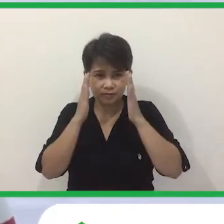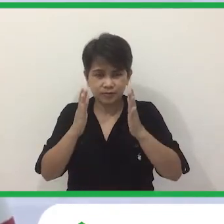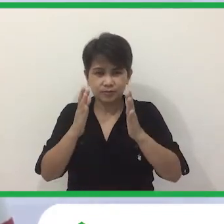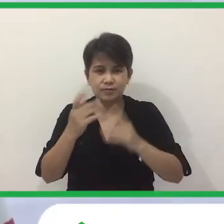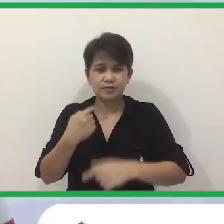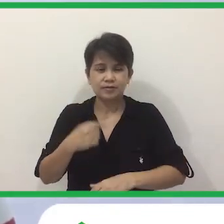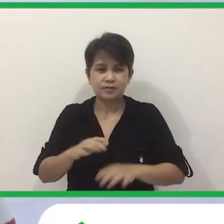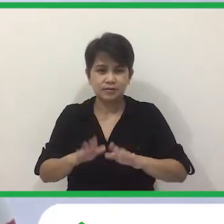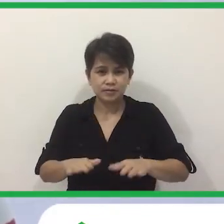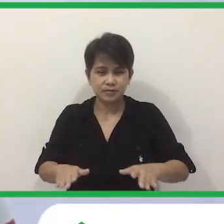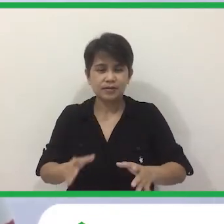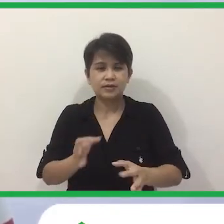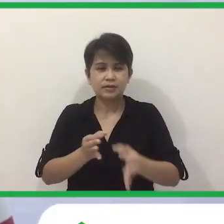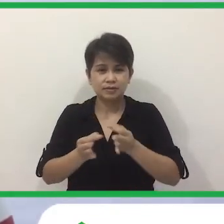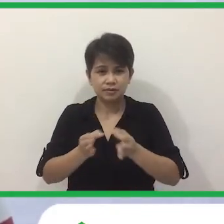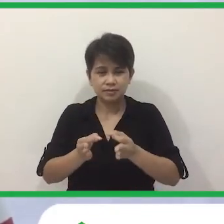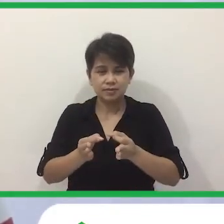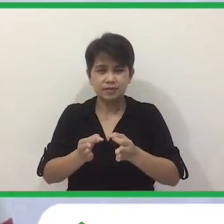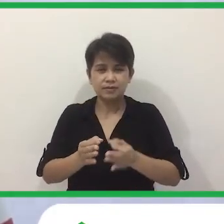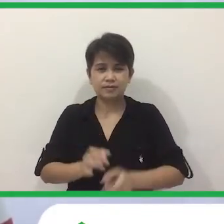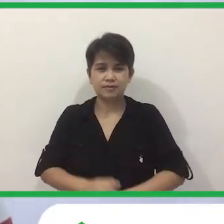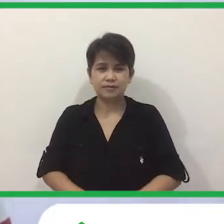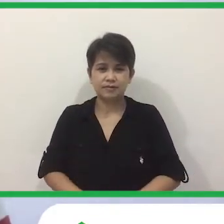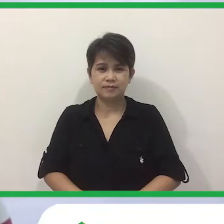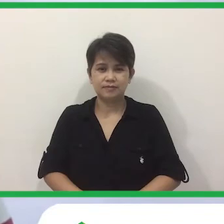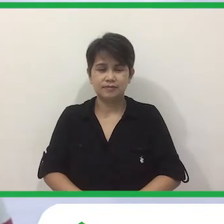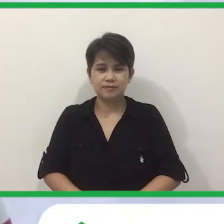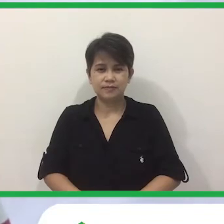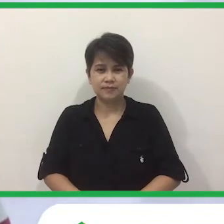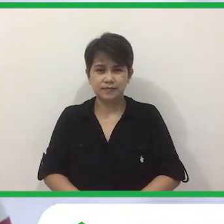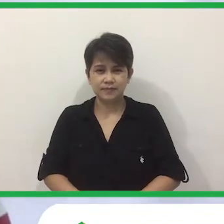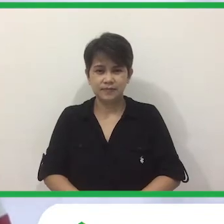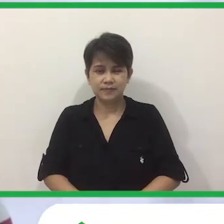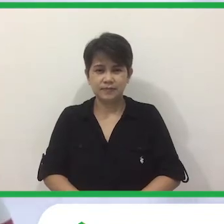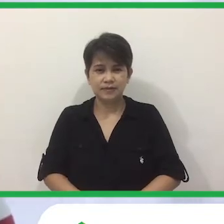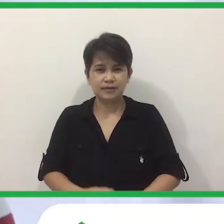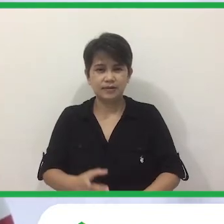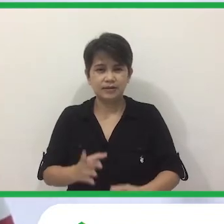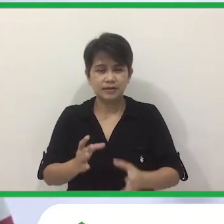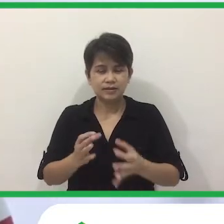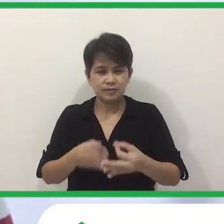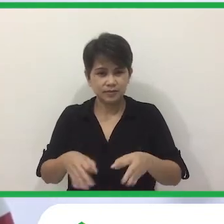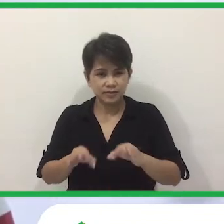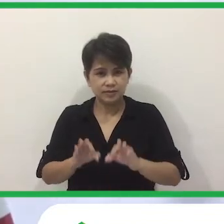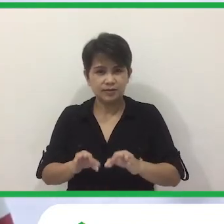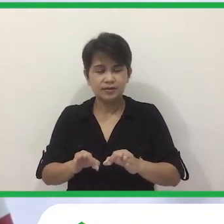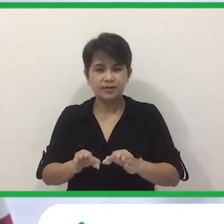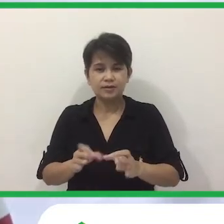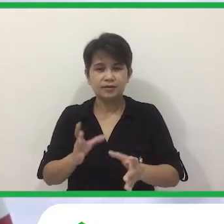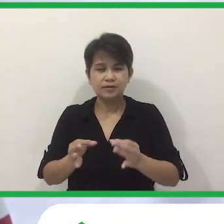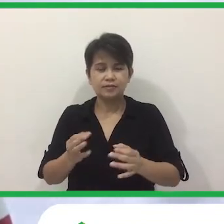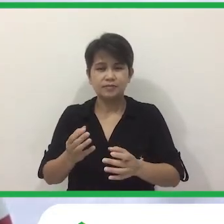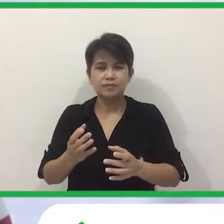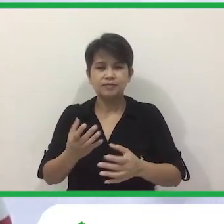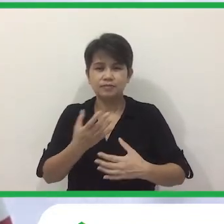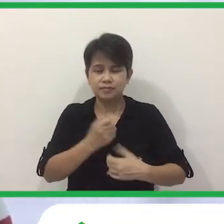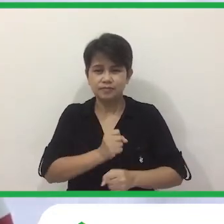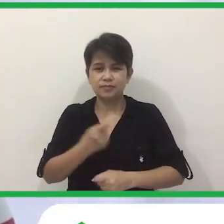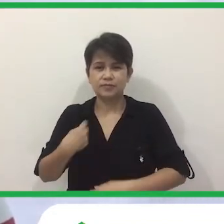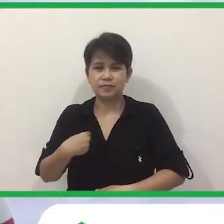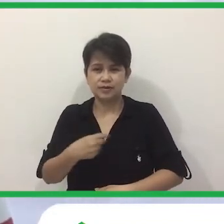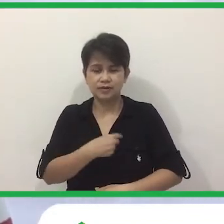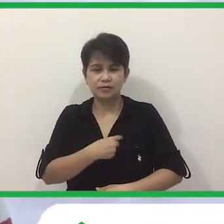Ibigyang Pansin Sa Ating Mga Bata Sa Ating Mga Anak Na Importante Na Pag